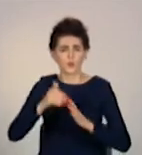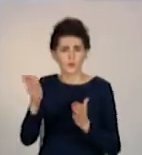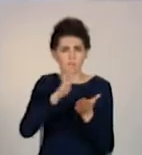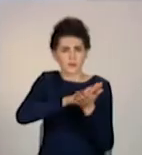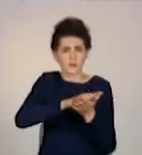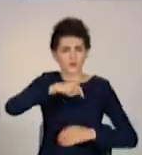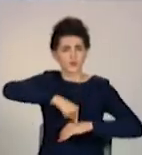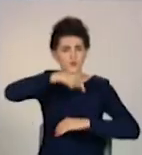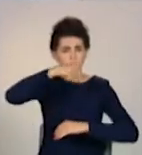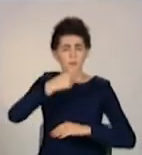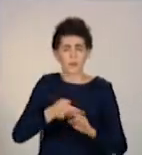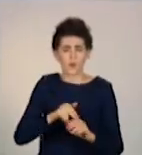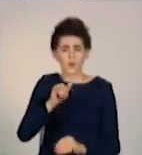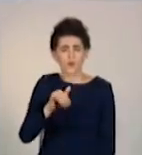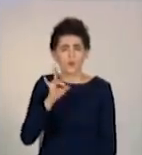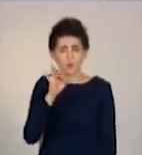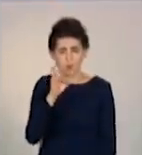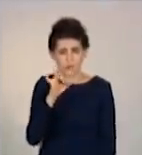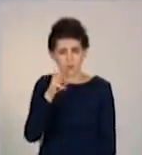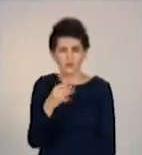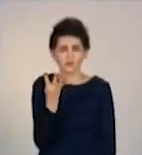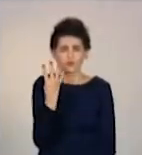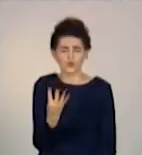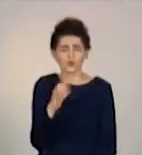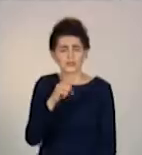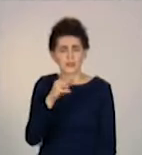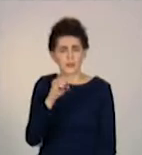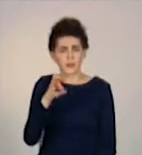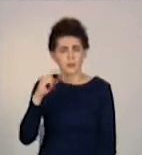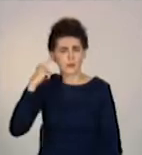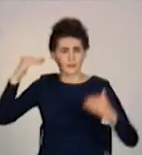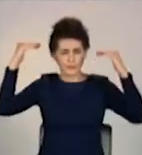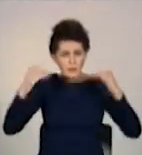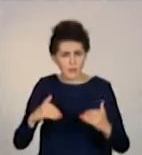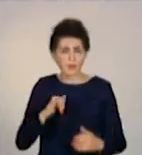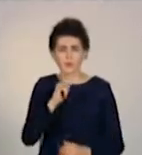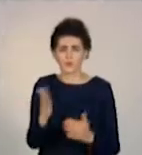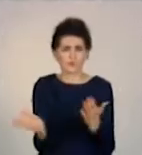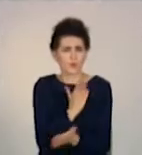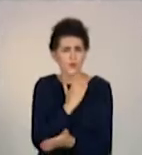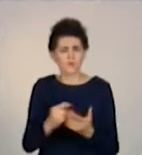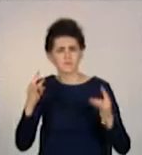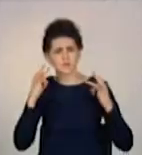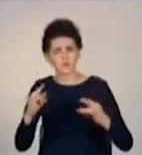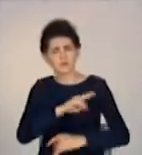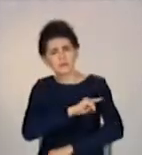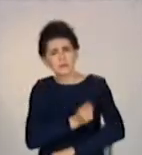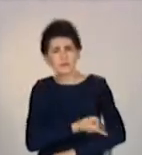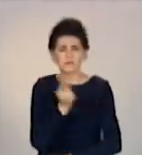У Роберта четверта ступінь глухоти і третя того вухості. Він не реагує навіть на гучні звуки.